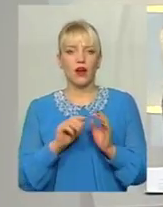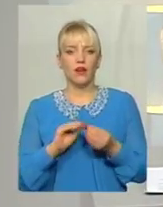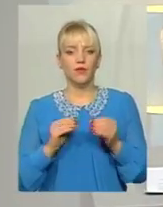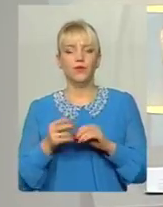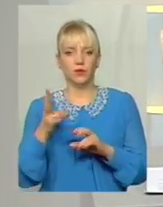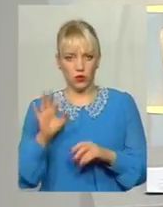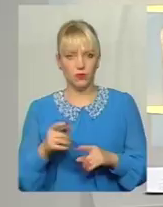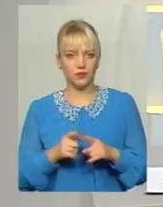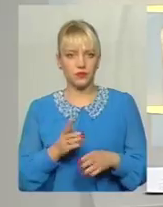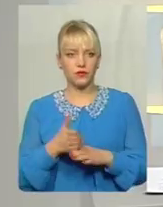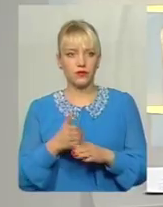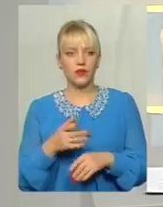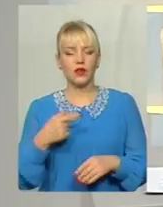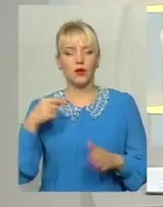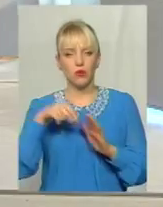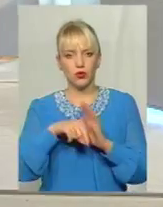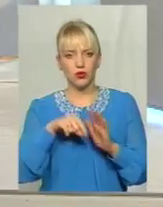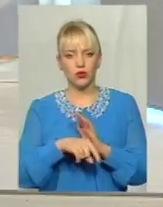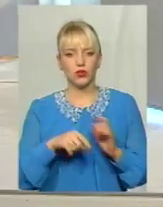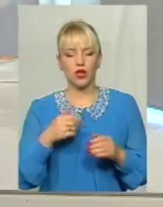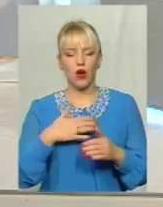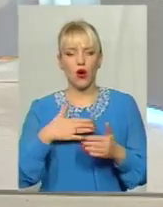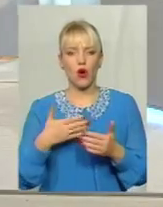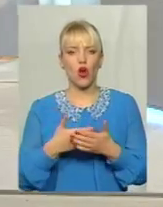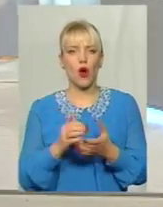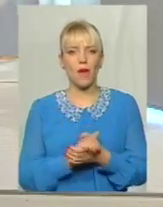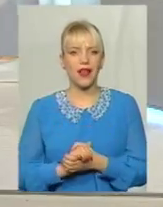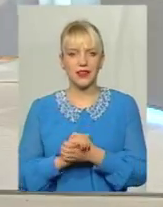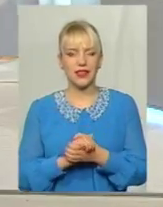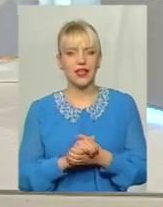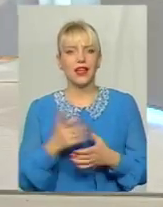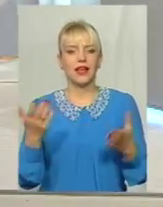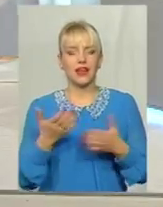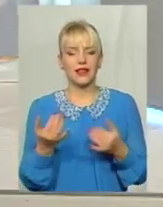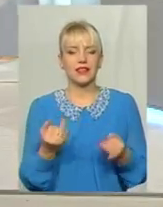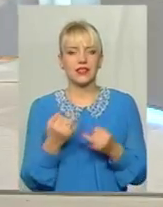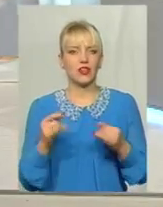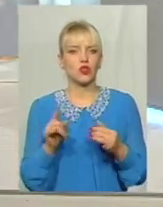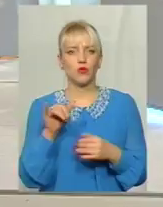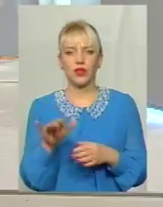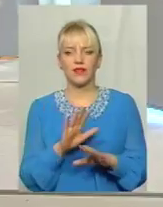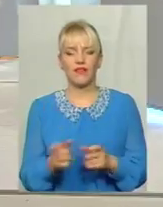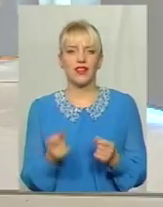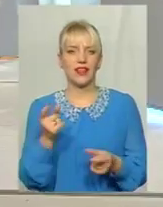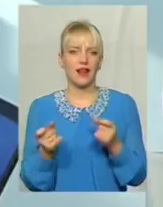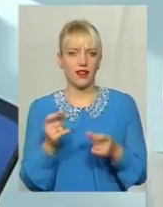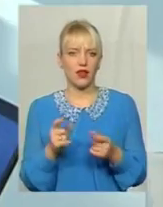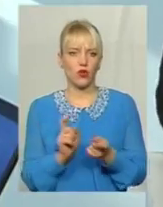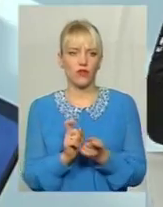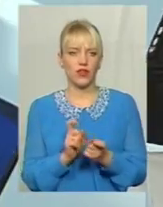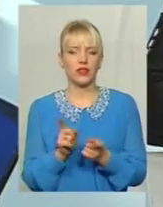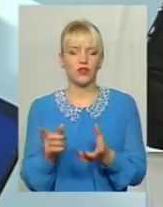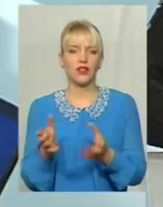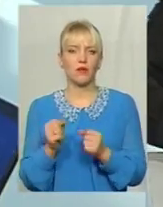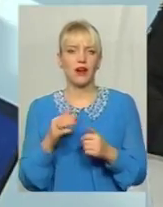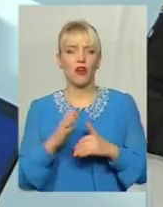громади, органи місцевого самоврядування, які зацікавлені, щоб в них не виникало таких конфліктів Вони набирають штат психологів, які